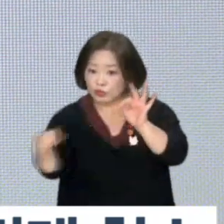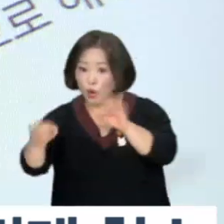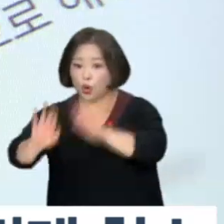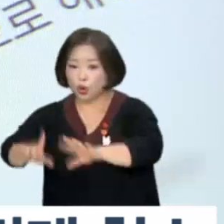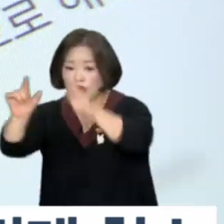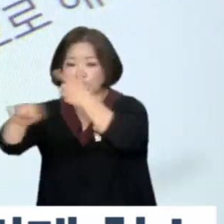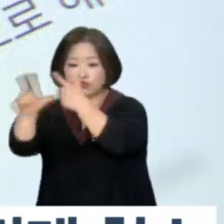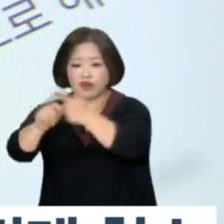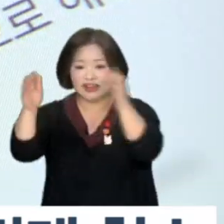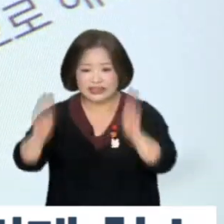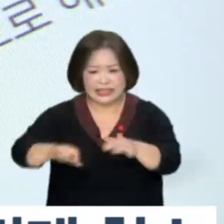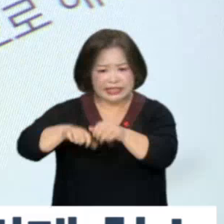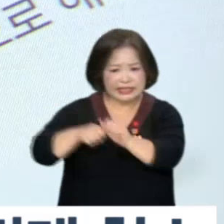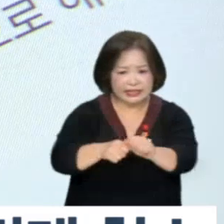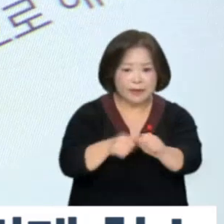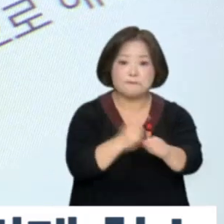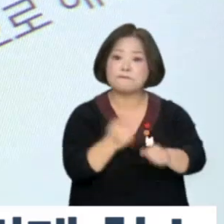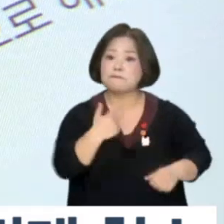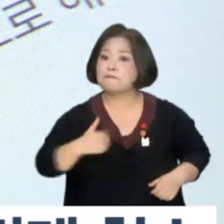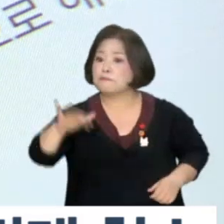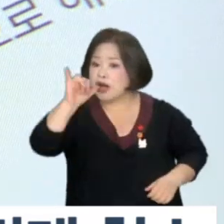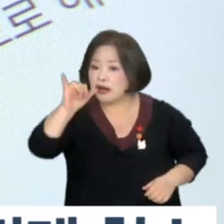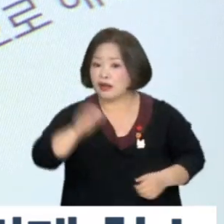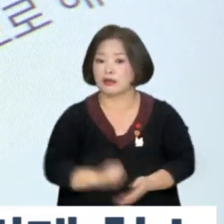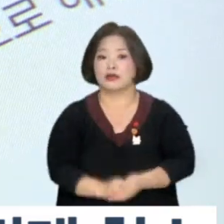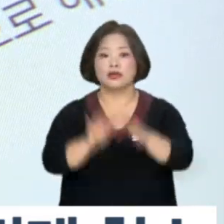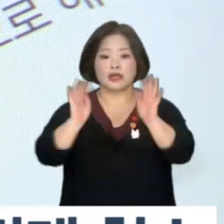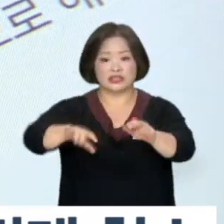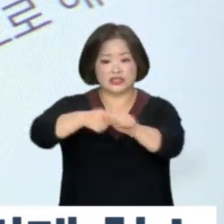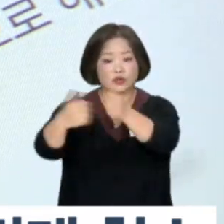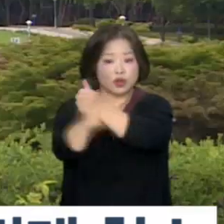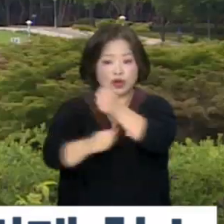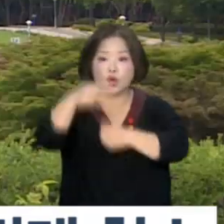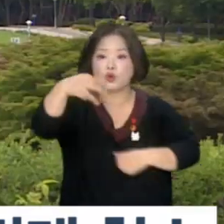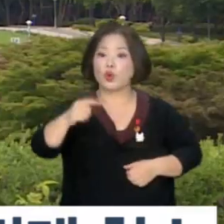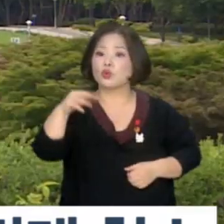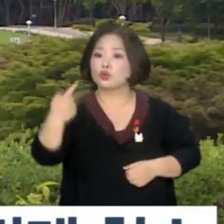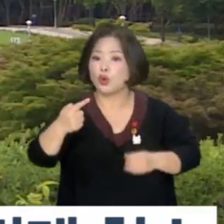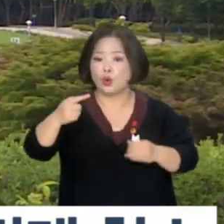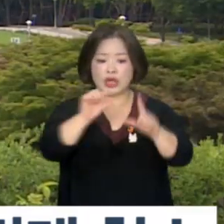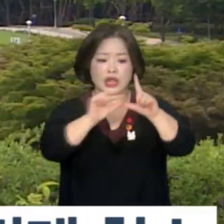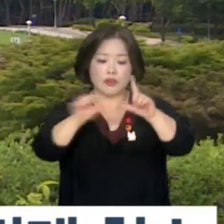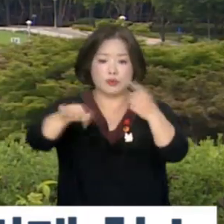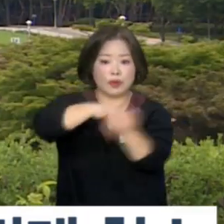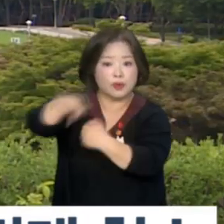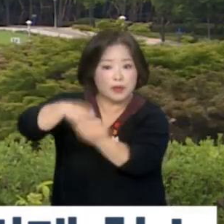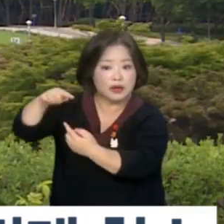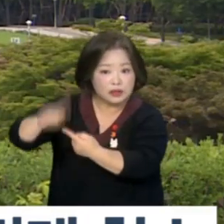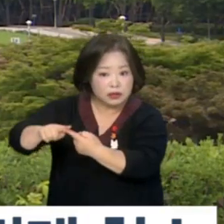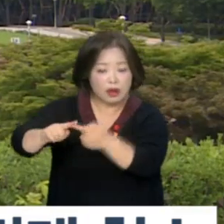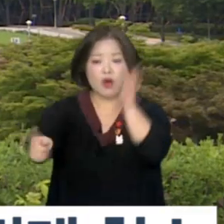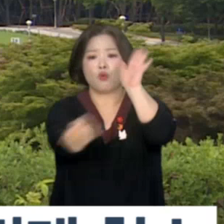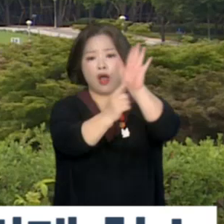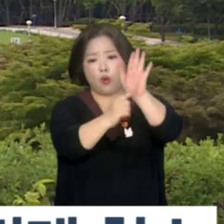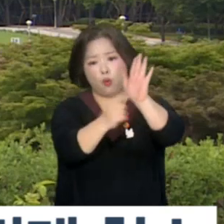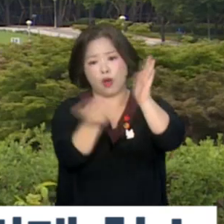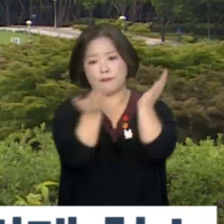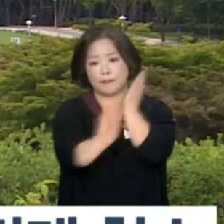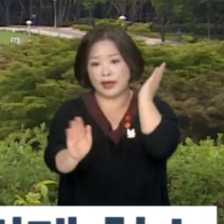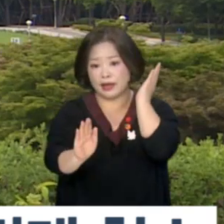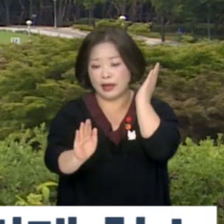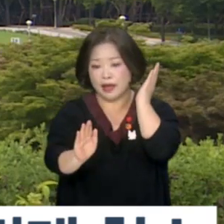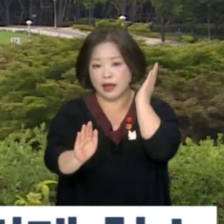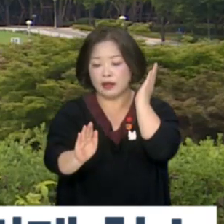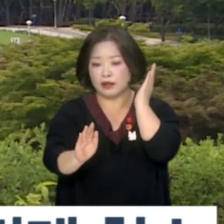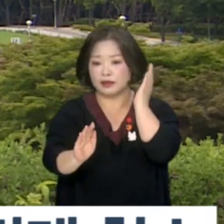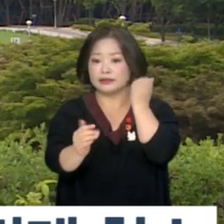가입 변호사들을 징계한 바 있습니다. 징계위는 로톡의 운영 방식 중 일부는 변협 광고 규정에 위배된다고 판단했지만,